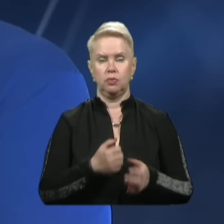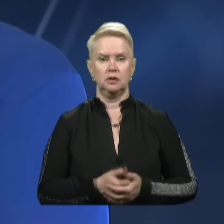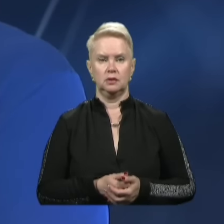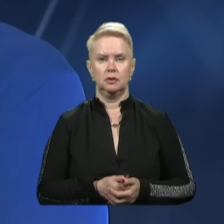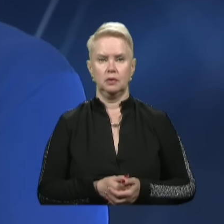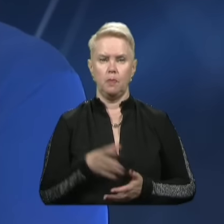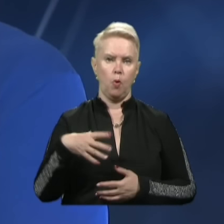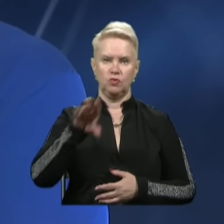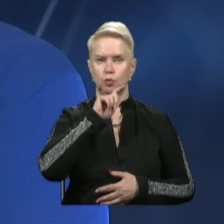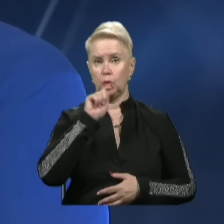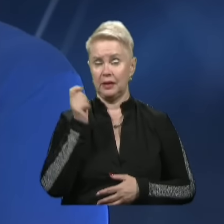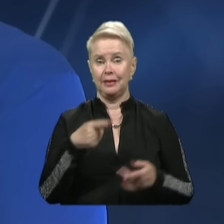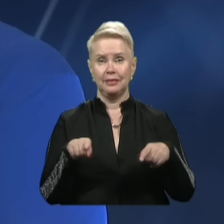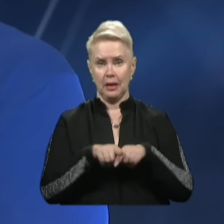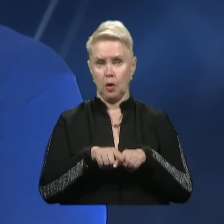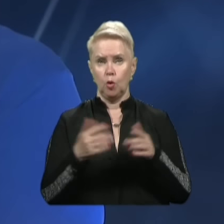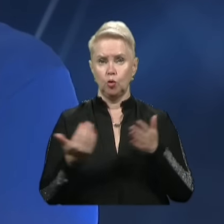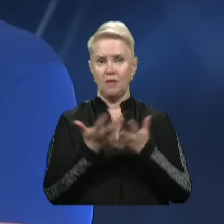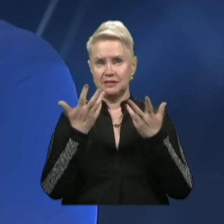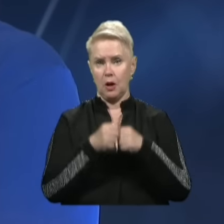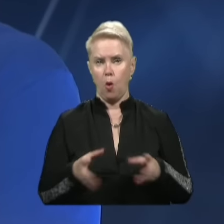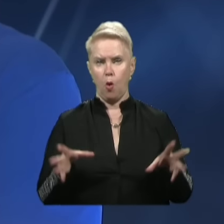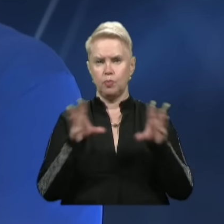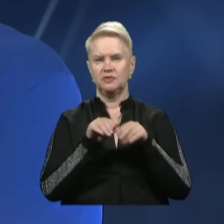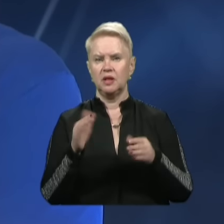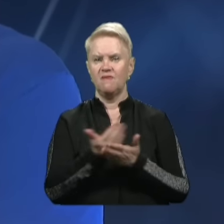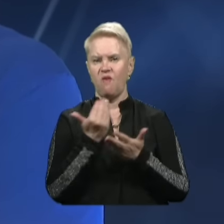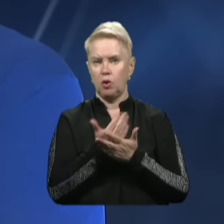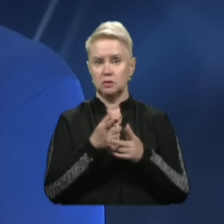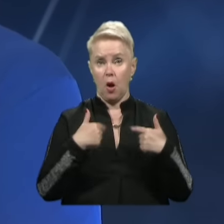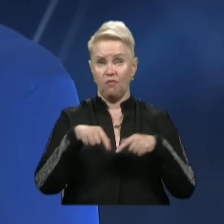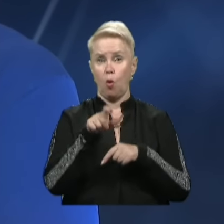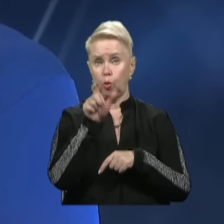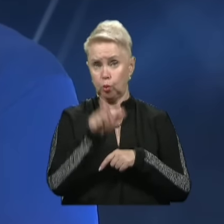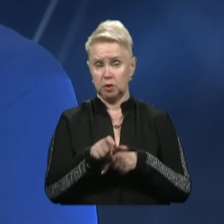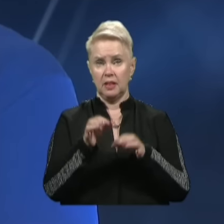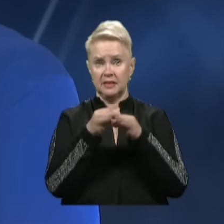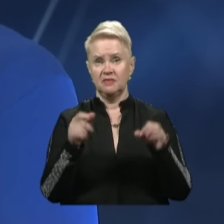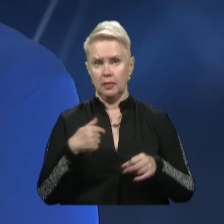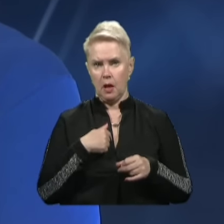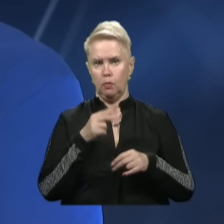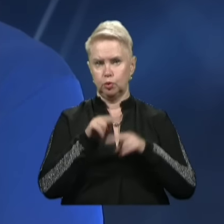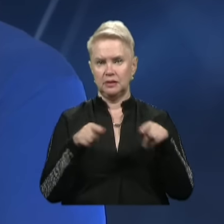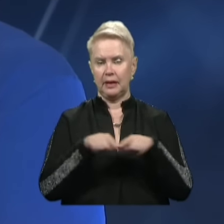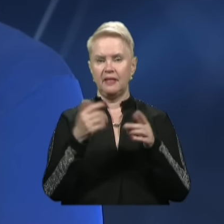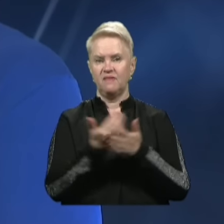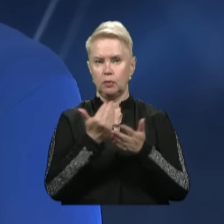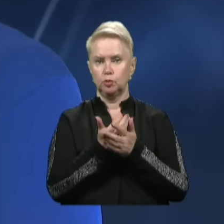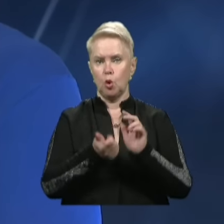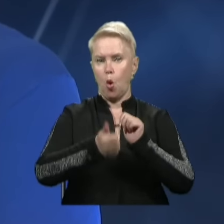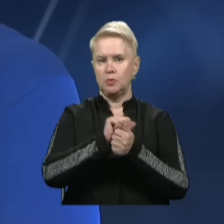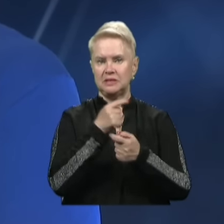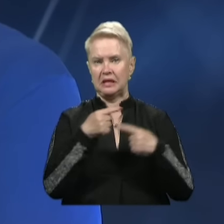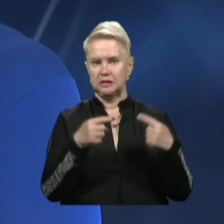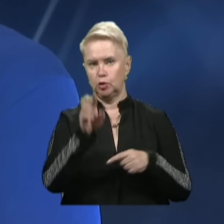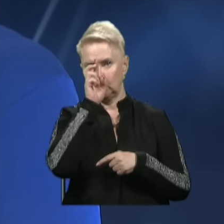по всій країні. Також нова система об'єднує всю інформацію навколо людини і дозволяє нам будувати такі інформаційні обміни з